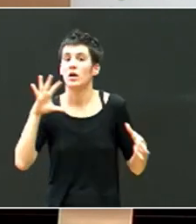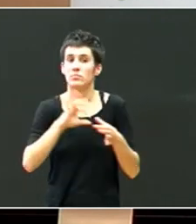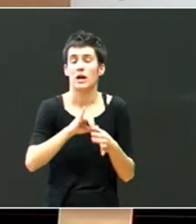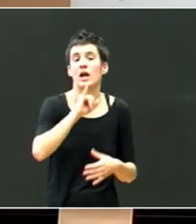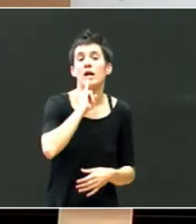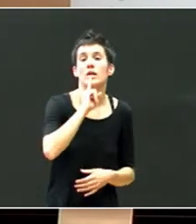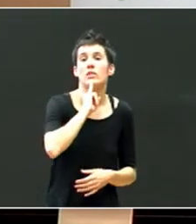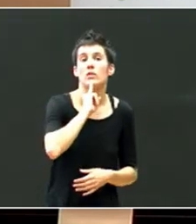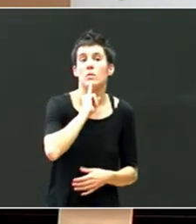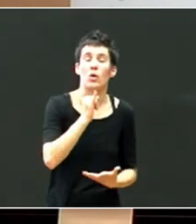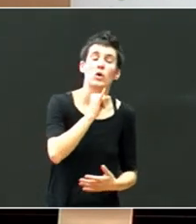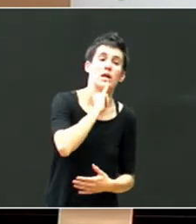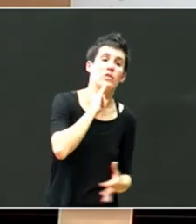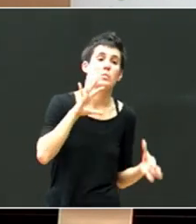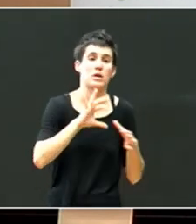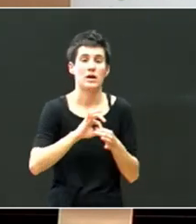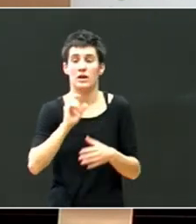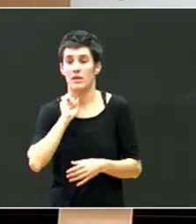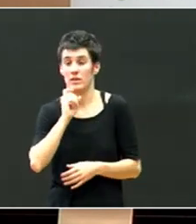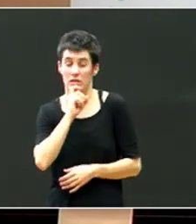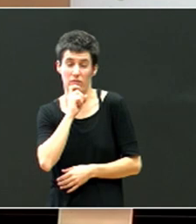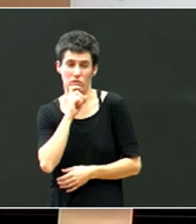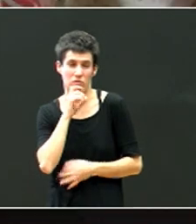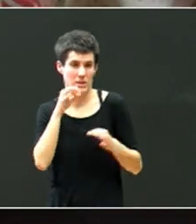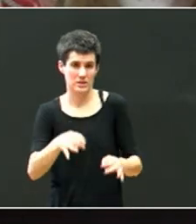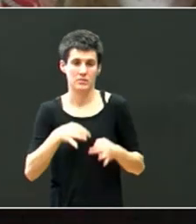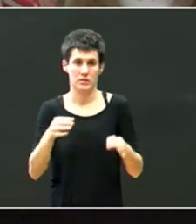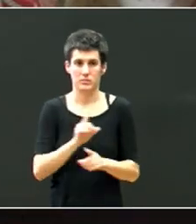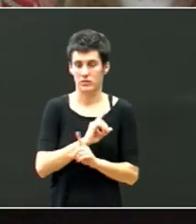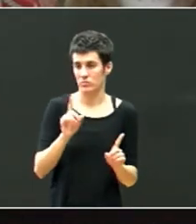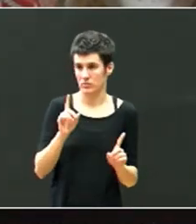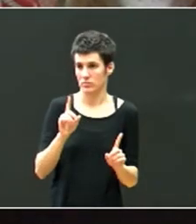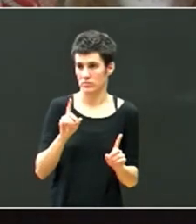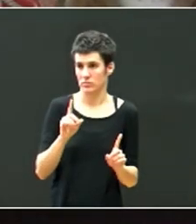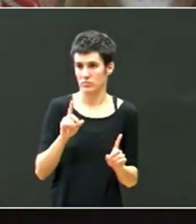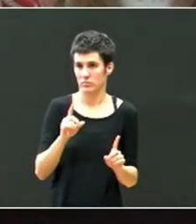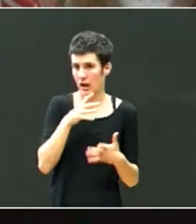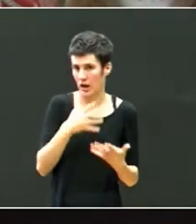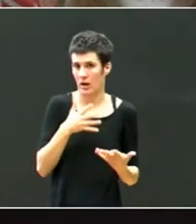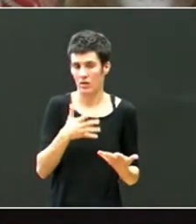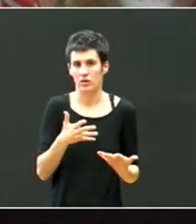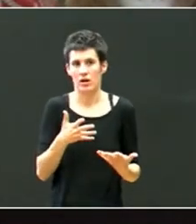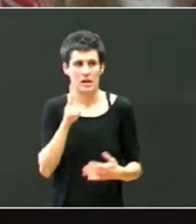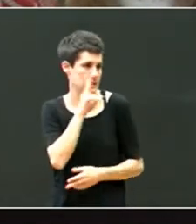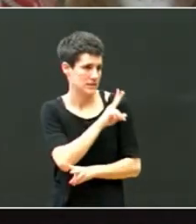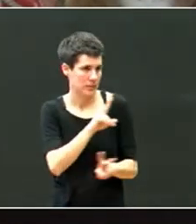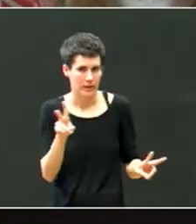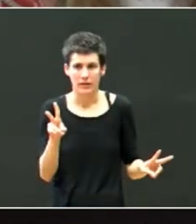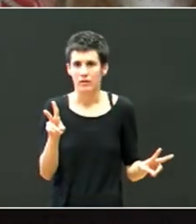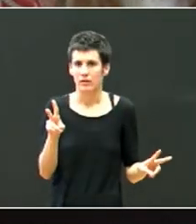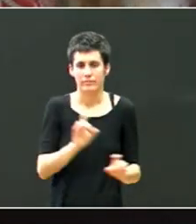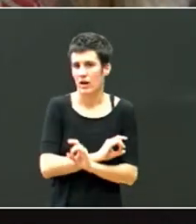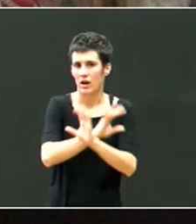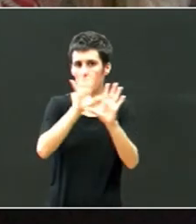bebai, logika batez, orain hartentzun dagoan, dugunarekin lotuta, ba, argi dago, ba,